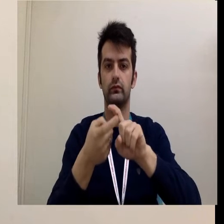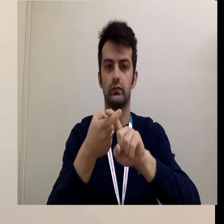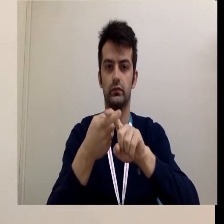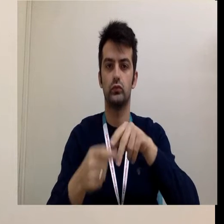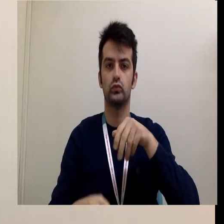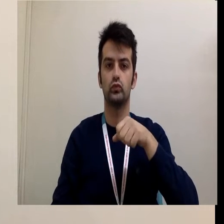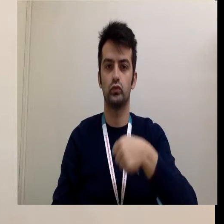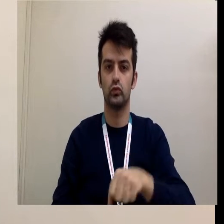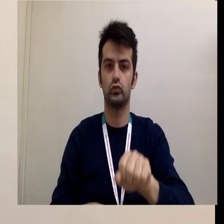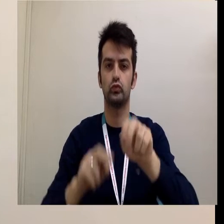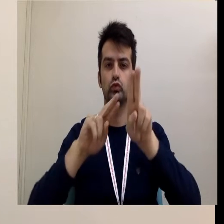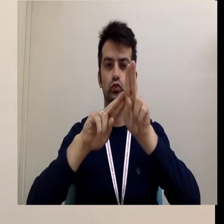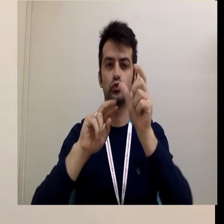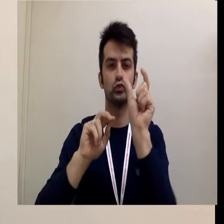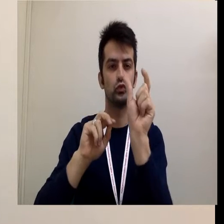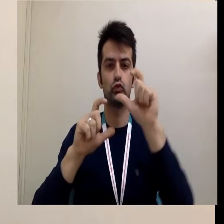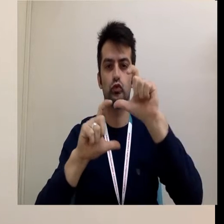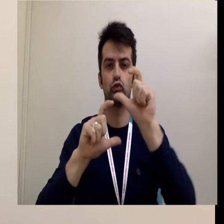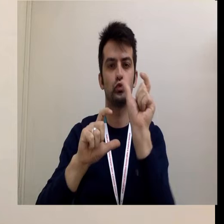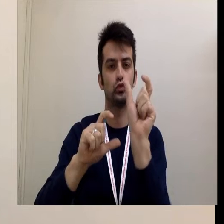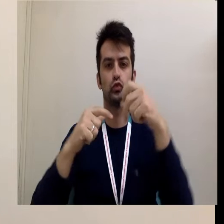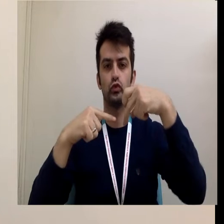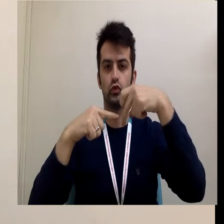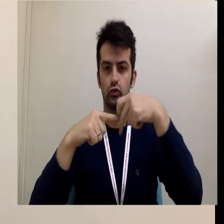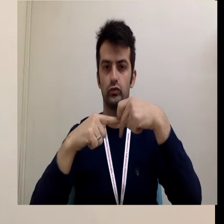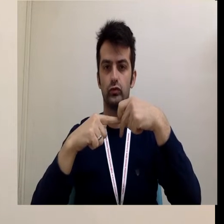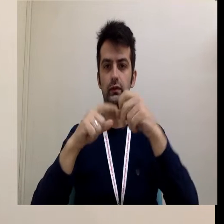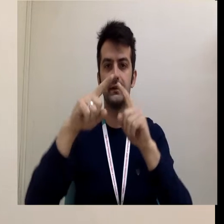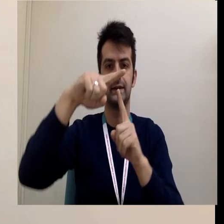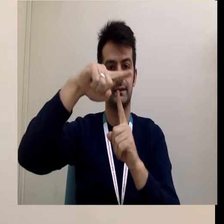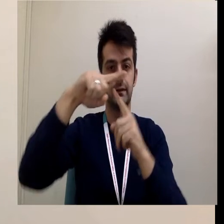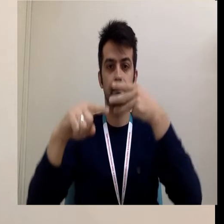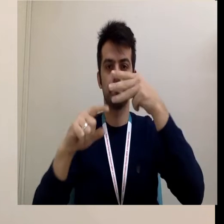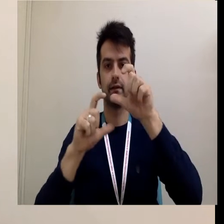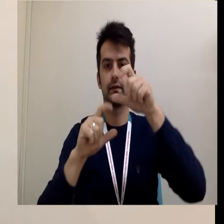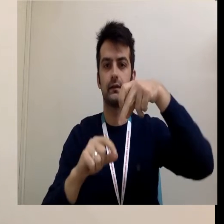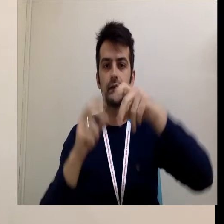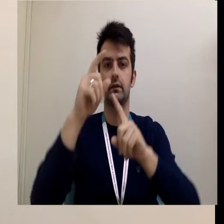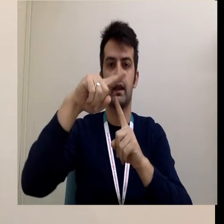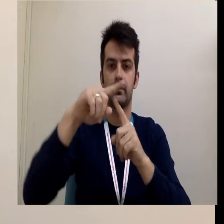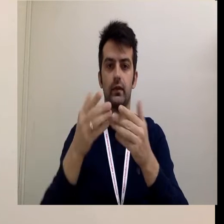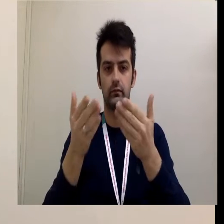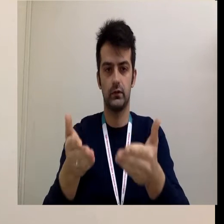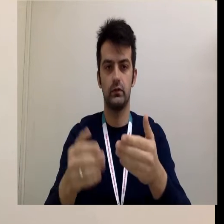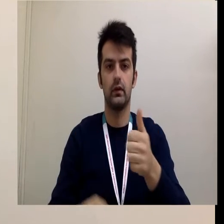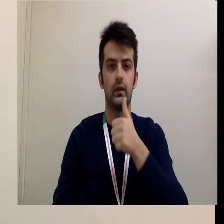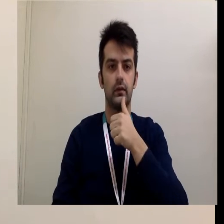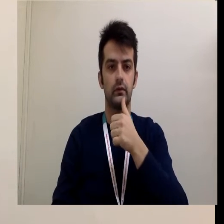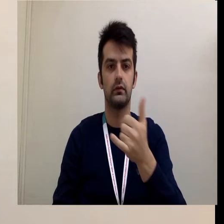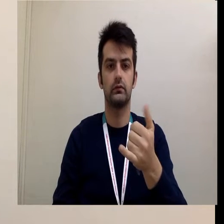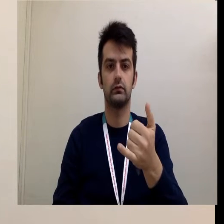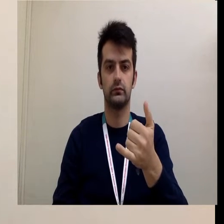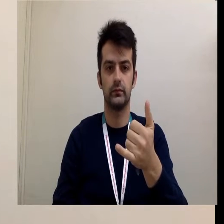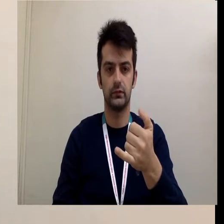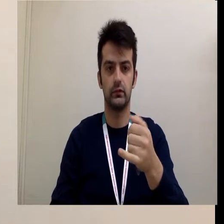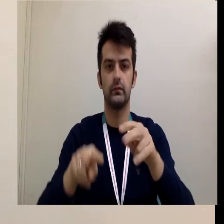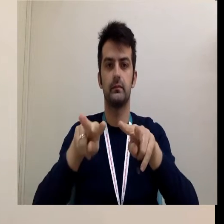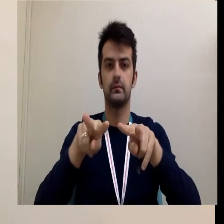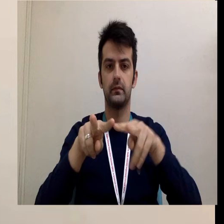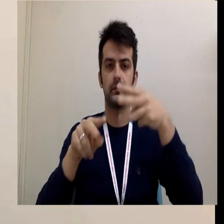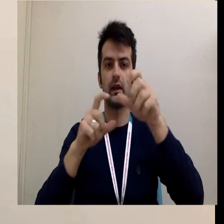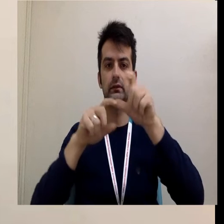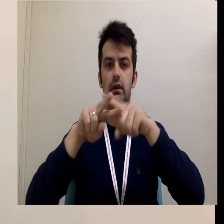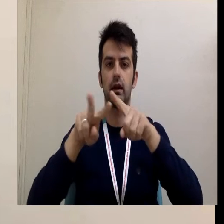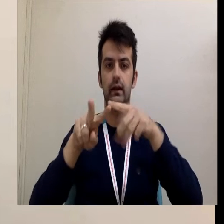durumların tüp değerlendirilmesinde, mesane veya üretirenin normal boyut ve işleminin değerlendirilmesi için kullanılabilir.